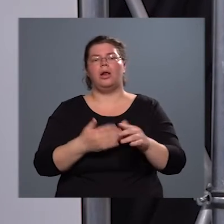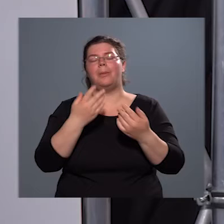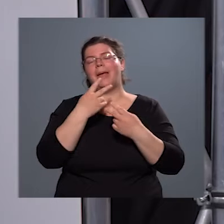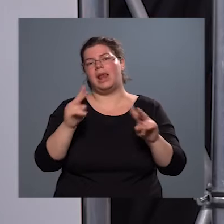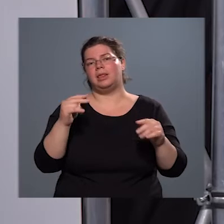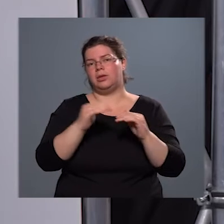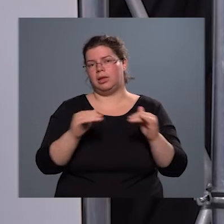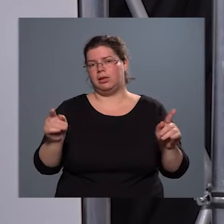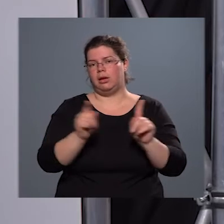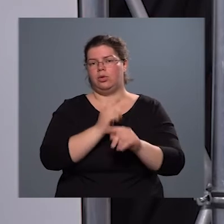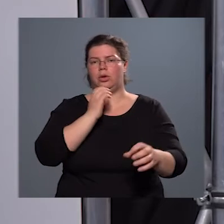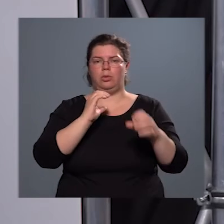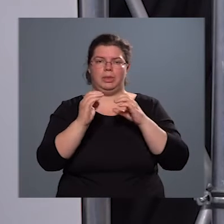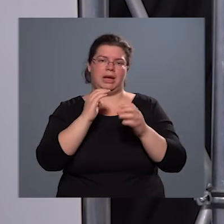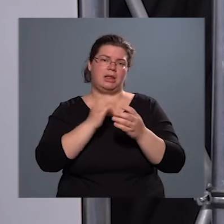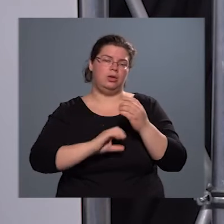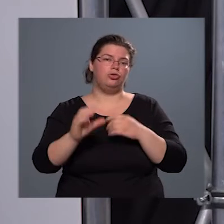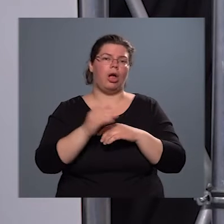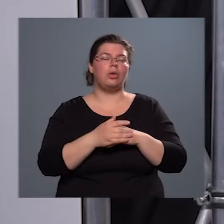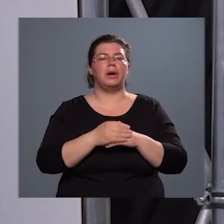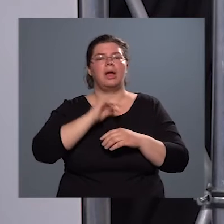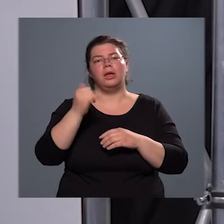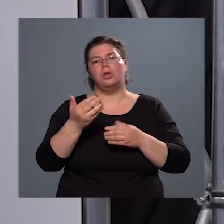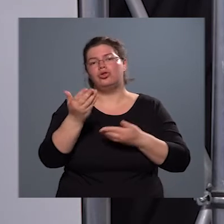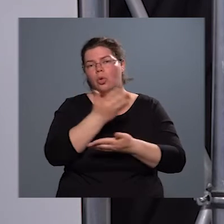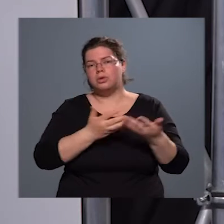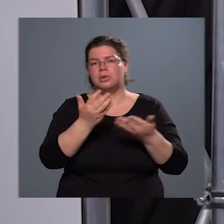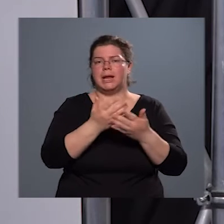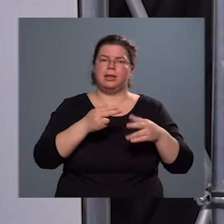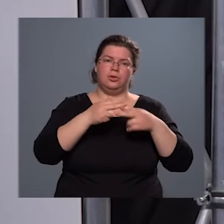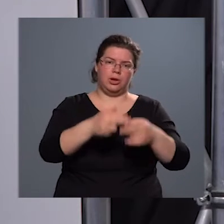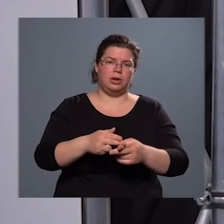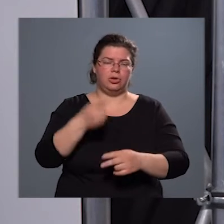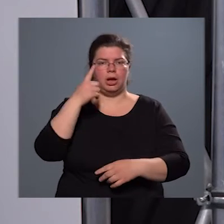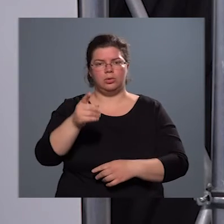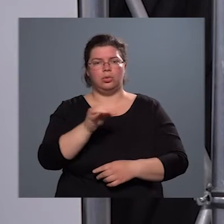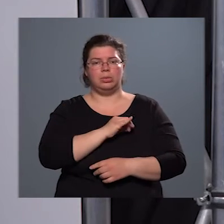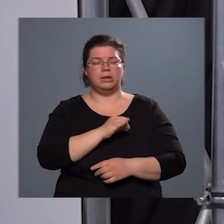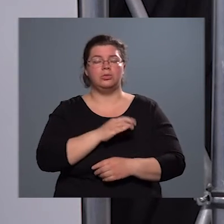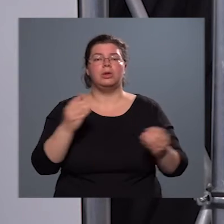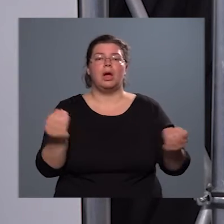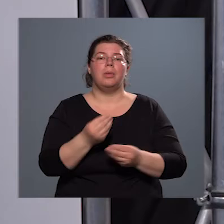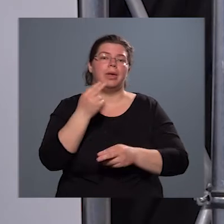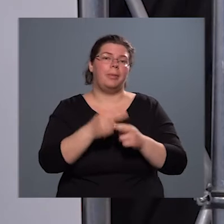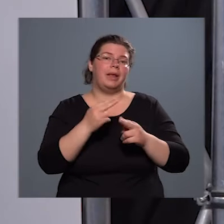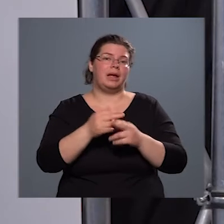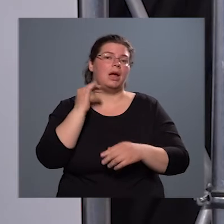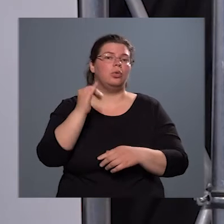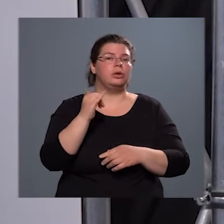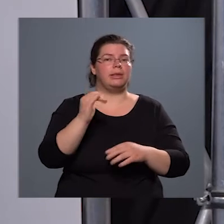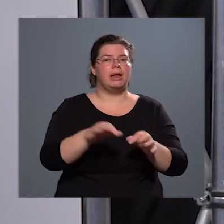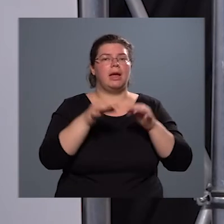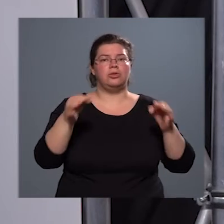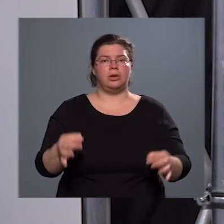kommunikációs csatorna, illetve konzultánsi segítséget tud biztosítani, amely a betegek utaztatása